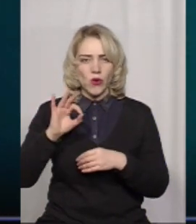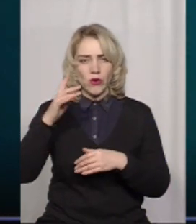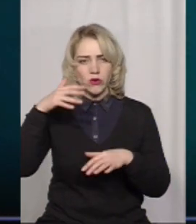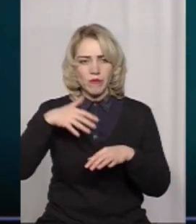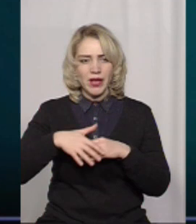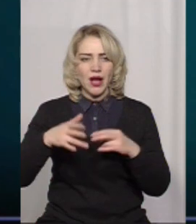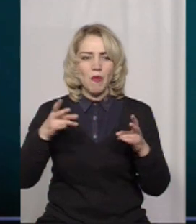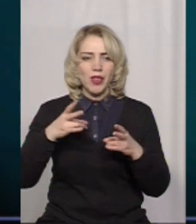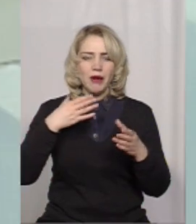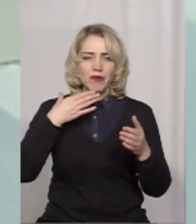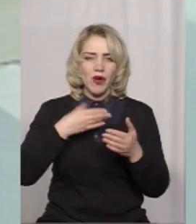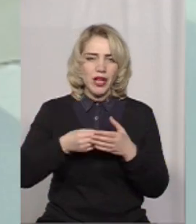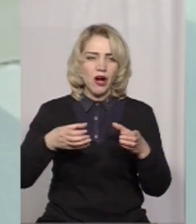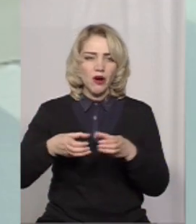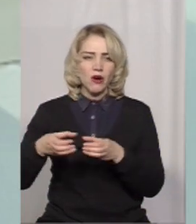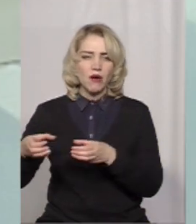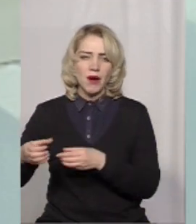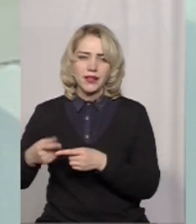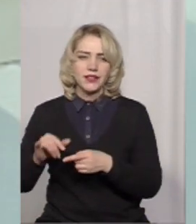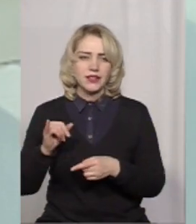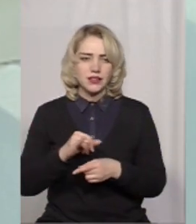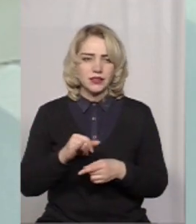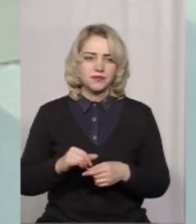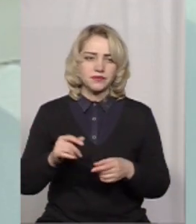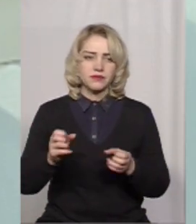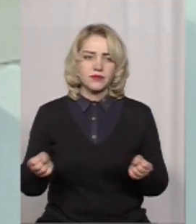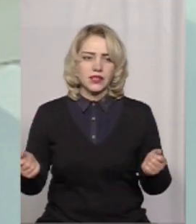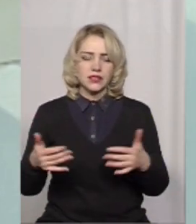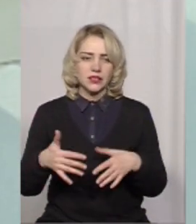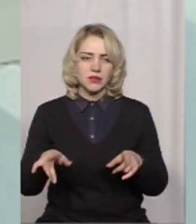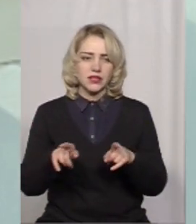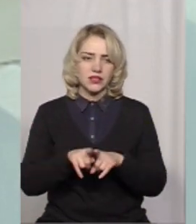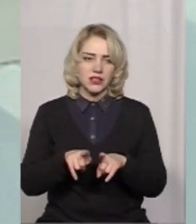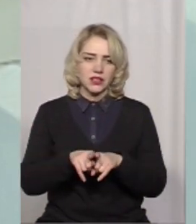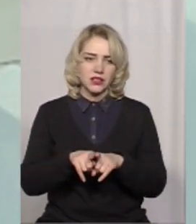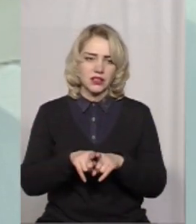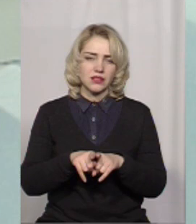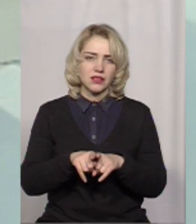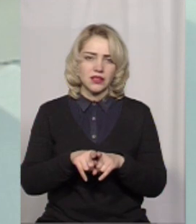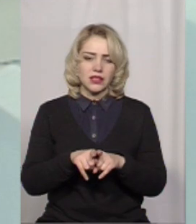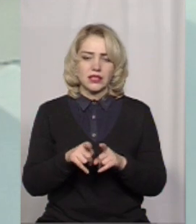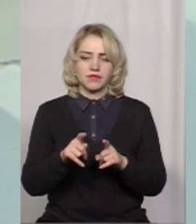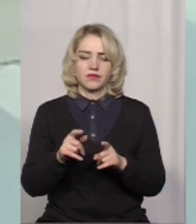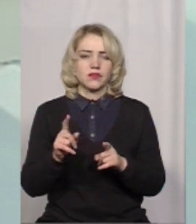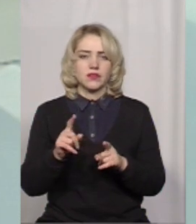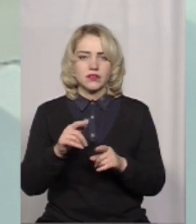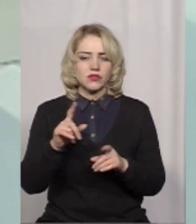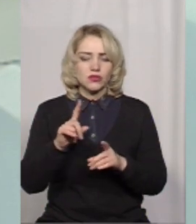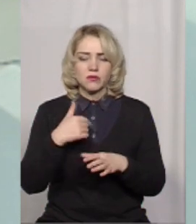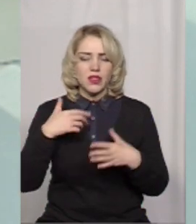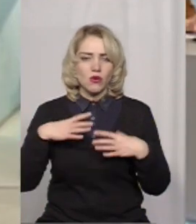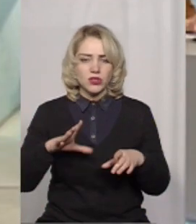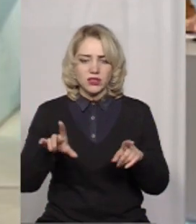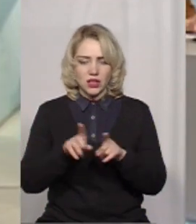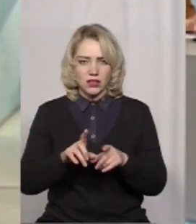потреб своєї території. І відповідності були зібрані такі заявки, ми навіть і не очікували, які результати ми отримали. Всього